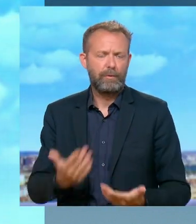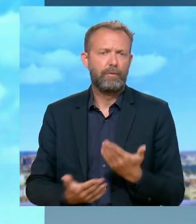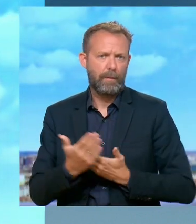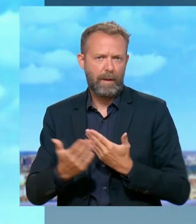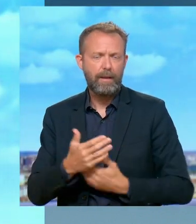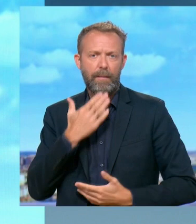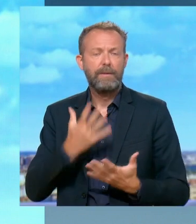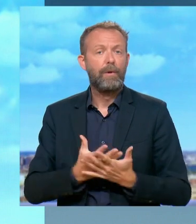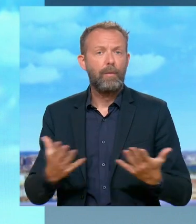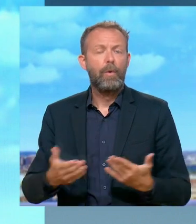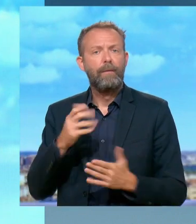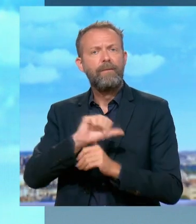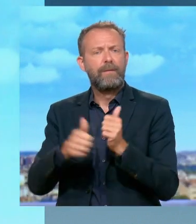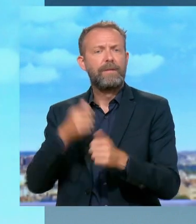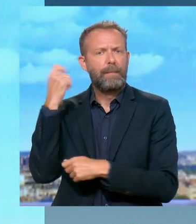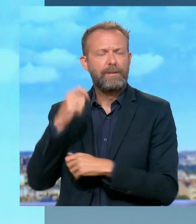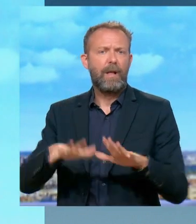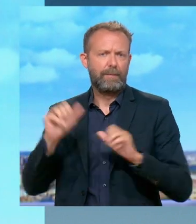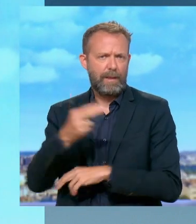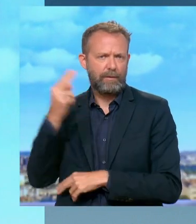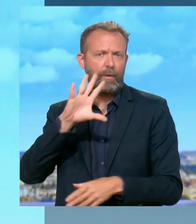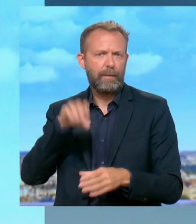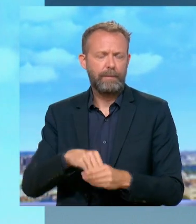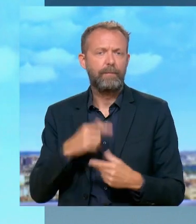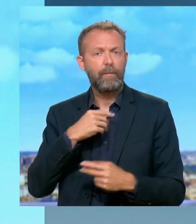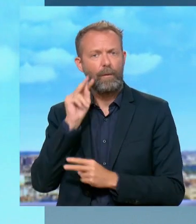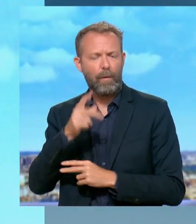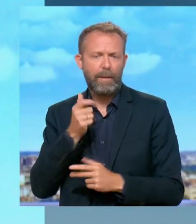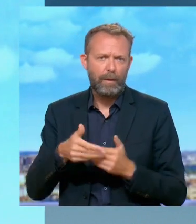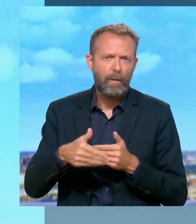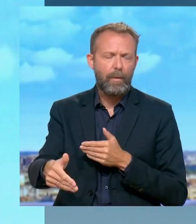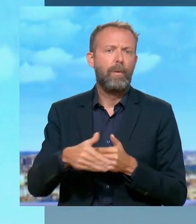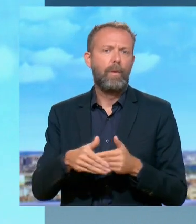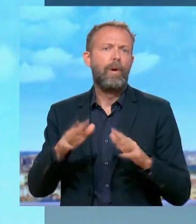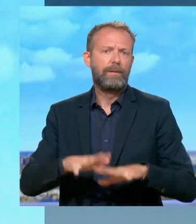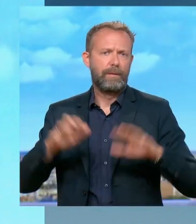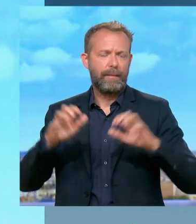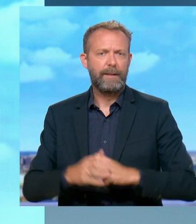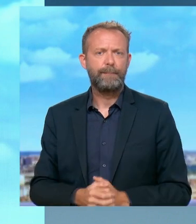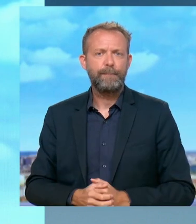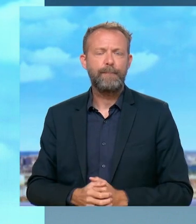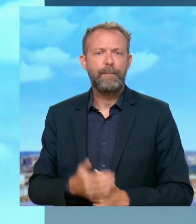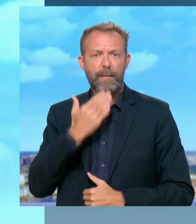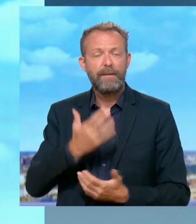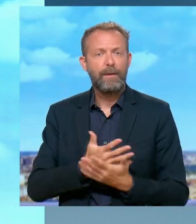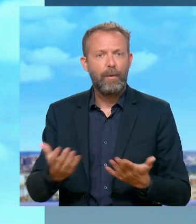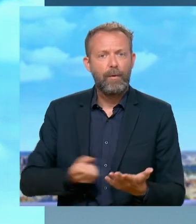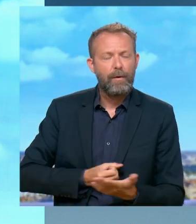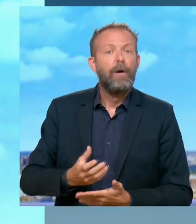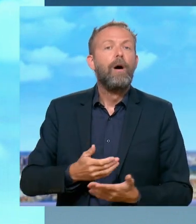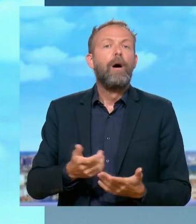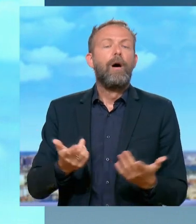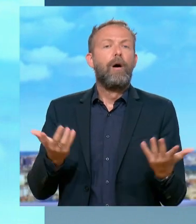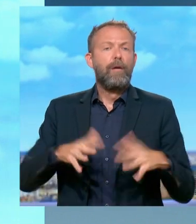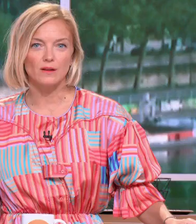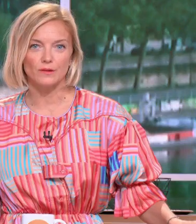beaucoup Sébastien Chenu, vous êtes vice-président de la Sommelle nationale également. On vous retrouvera donc bientôt sur les bancs de l'hémicycle. Merci beaucoup à tous les deux et on